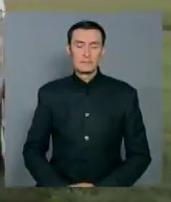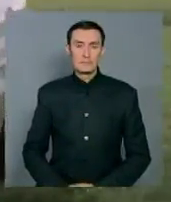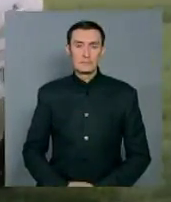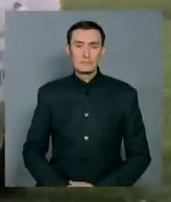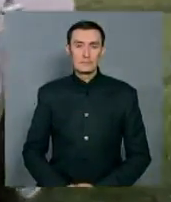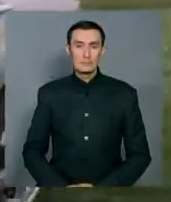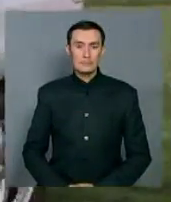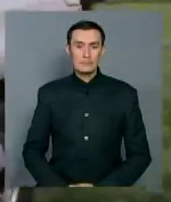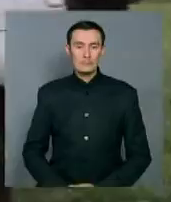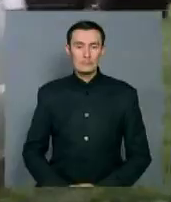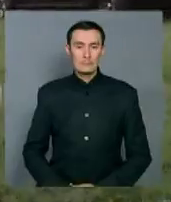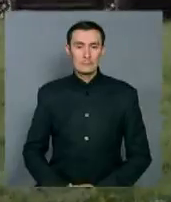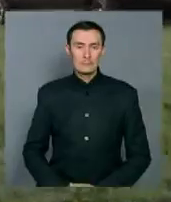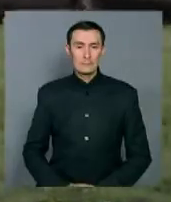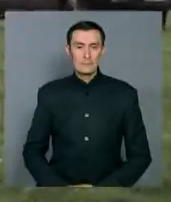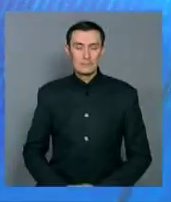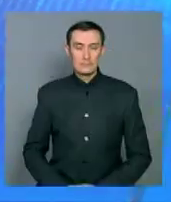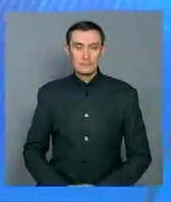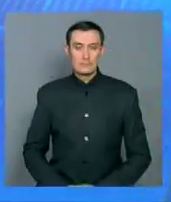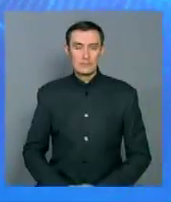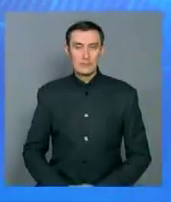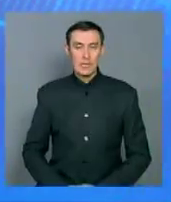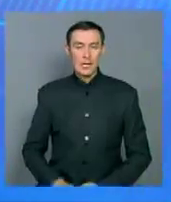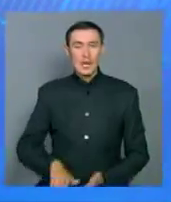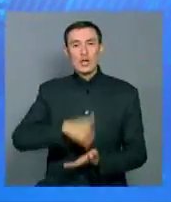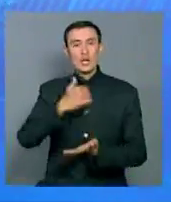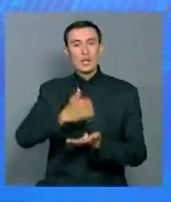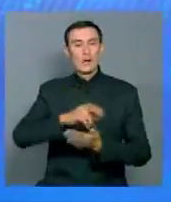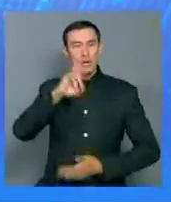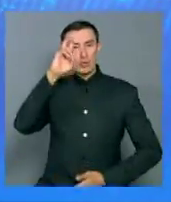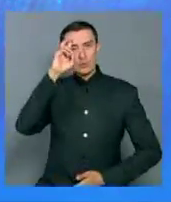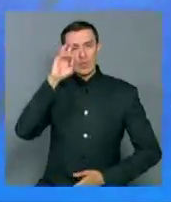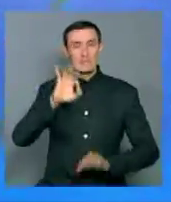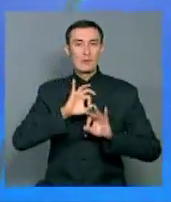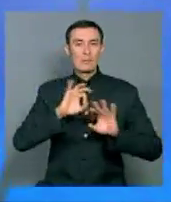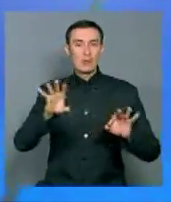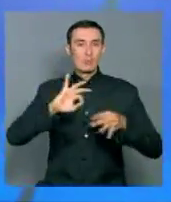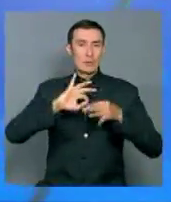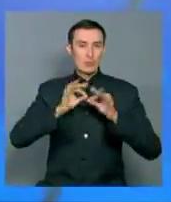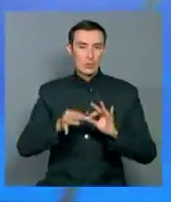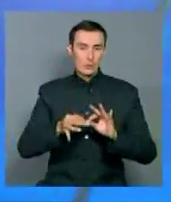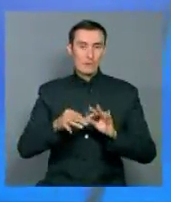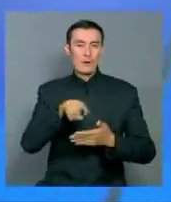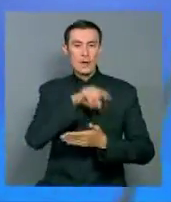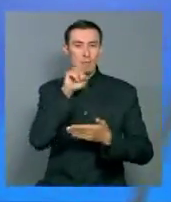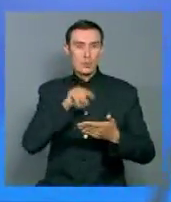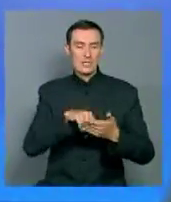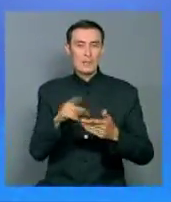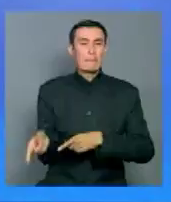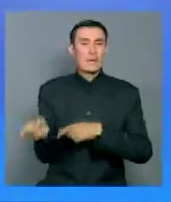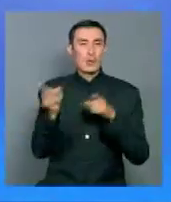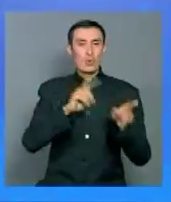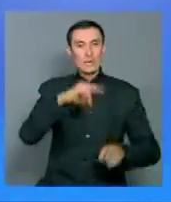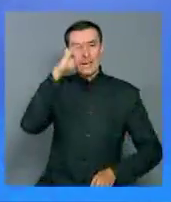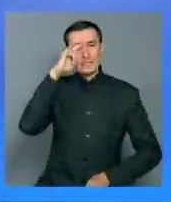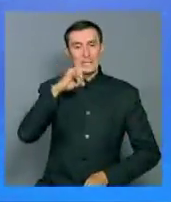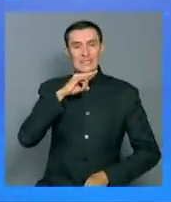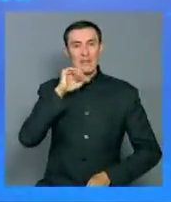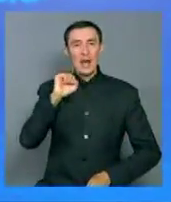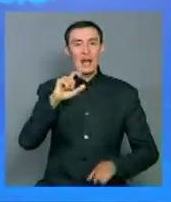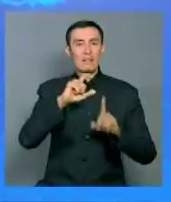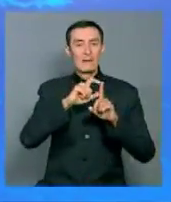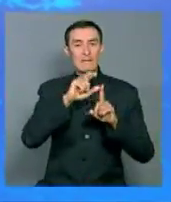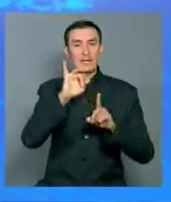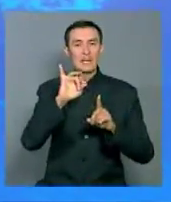Хабар-24, Монголия. Президент расставил точки над «и» в вопросах перехода казахского алфавита на